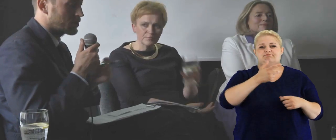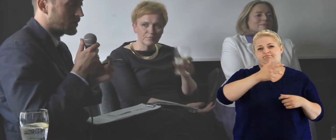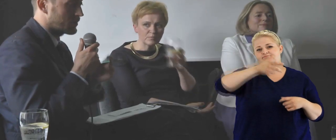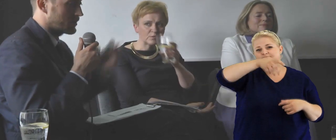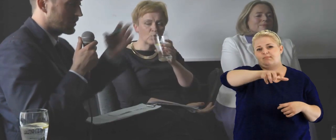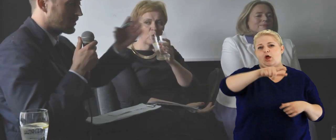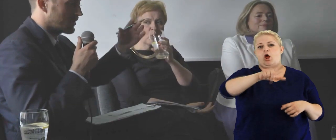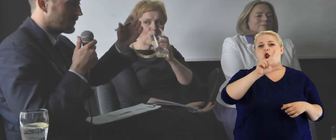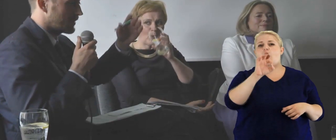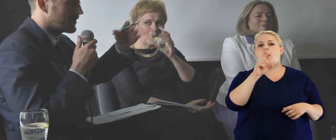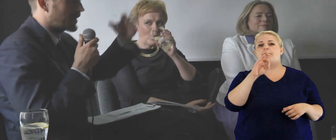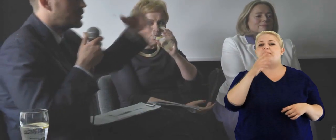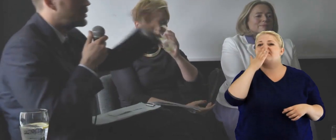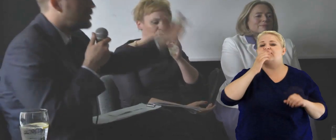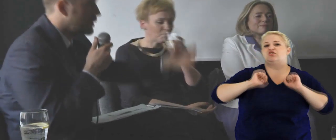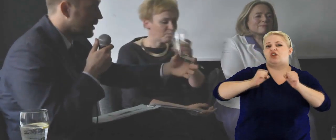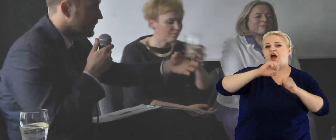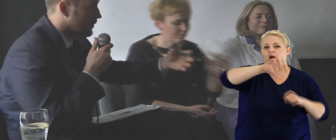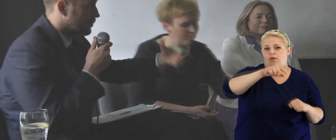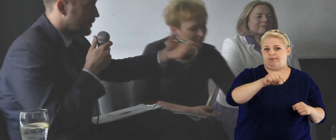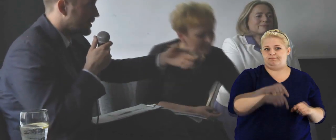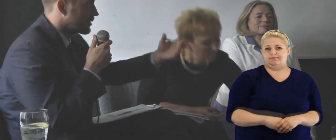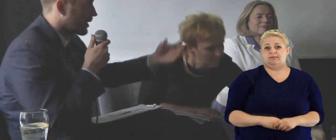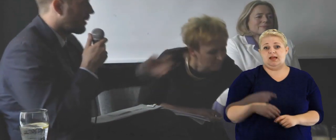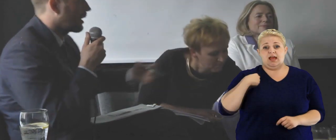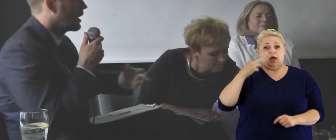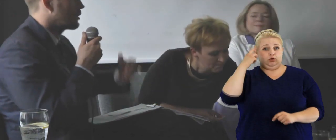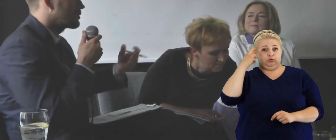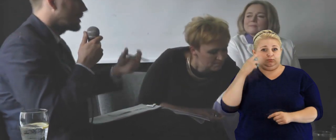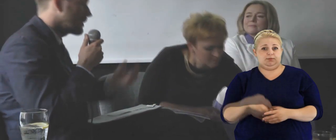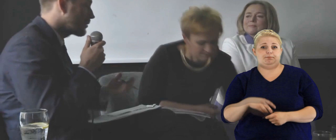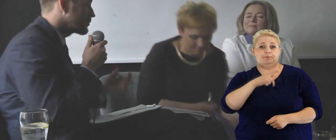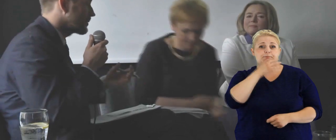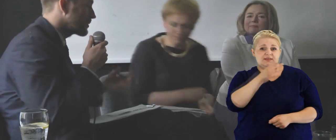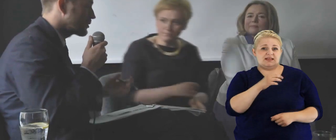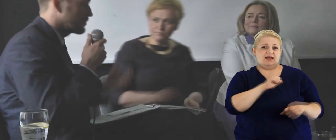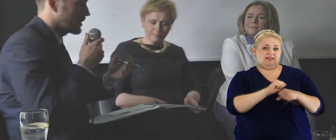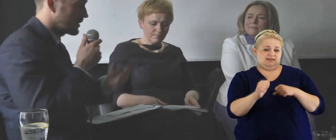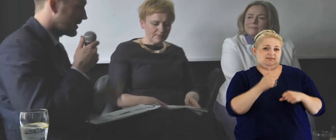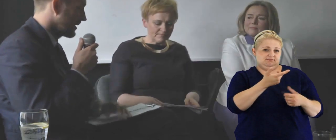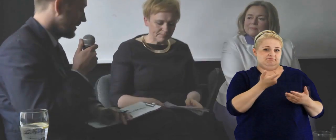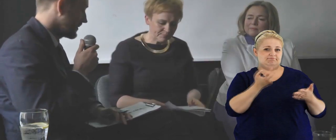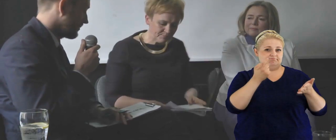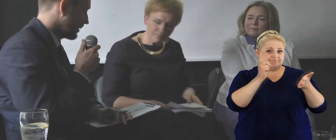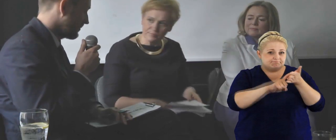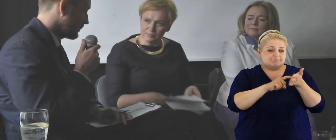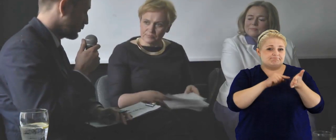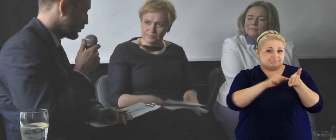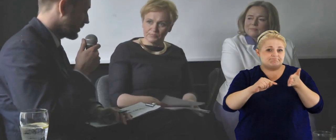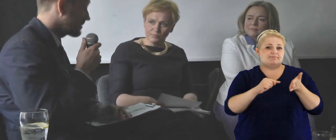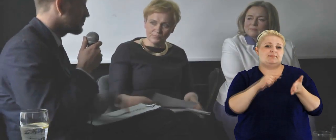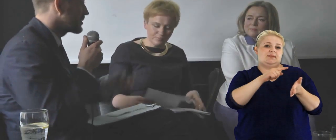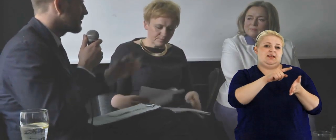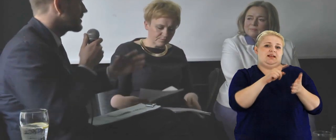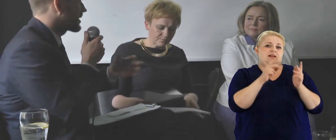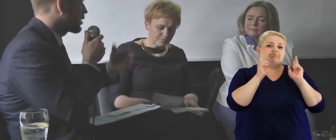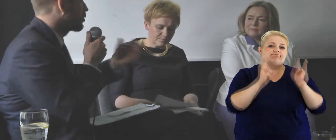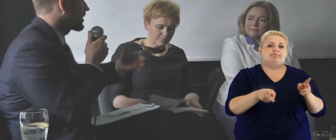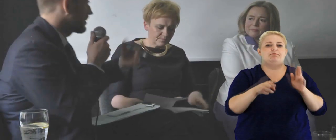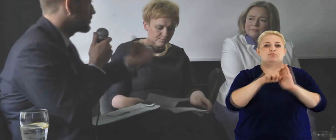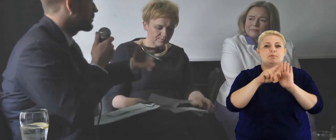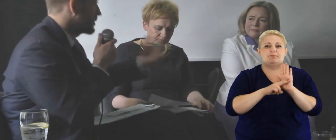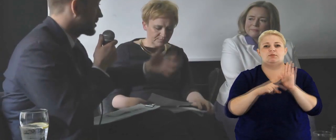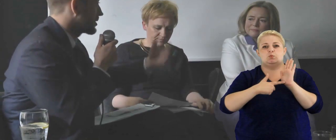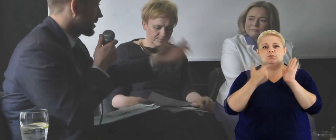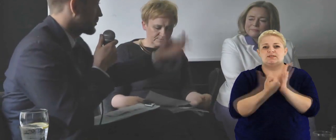tym, że jest, w jakiejś dziedzinie lobbysta działa, tutaj jak rozumiem też to pytanie zawiera pewien postulat, jakie